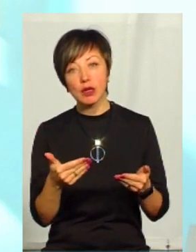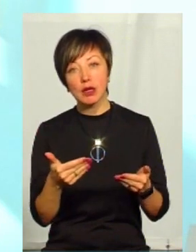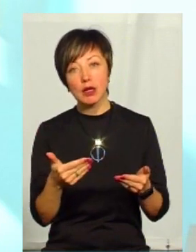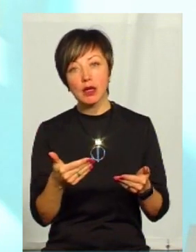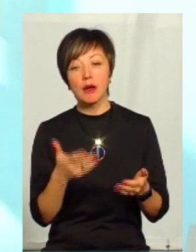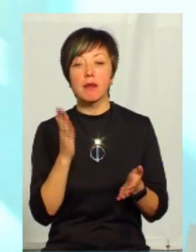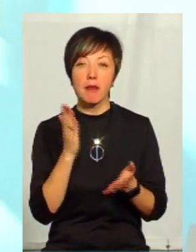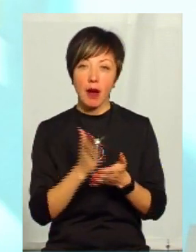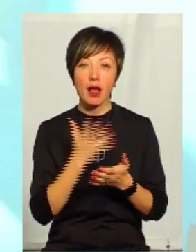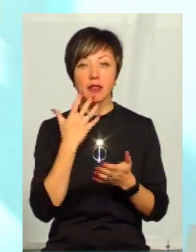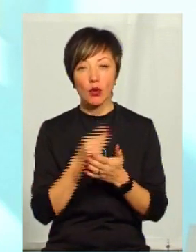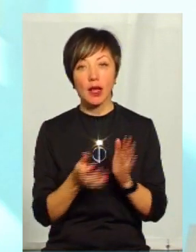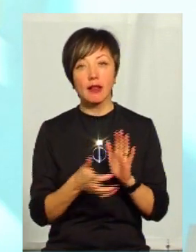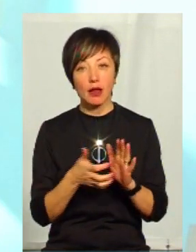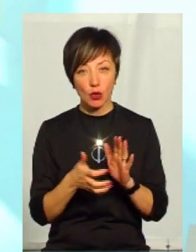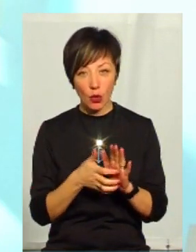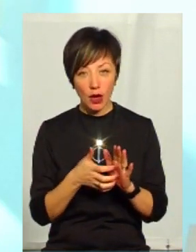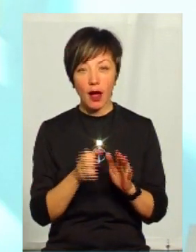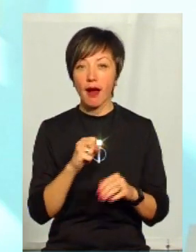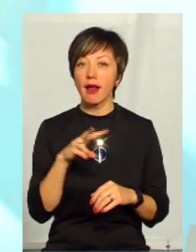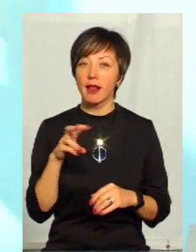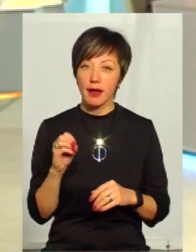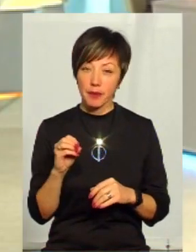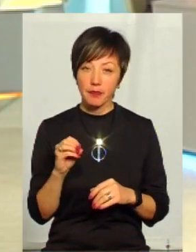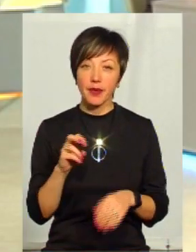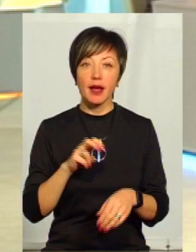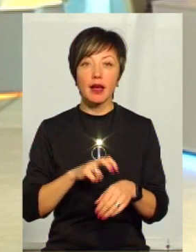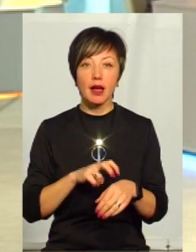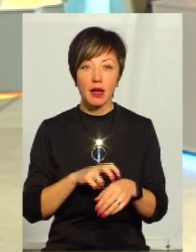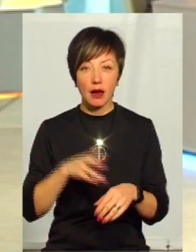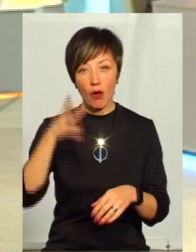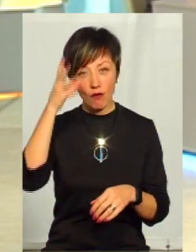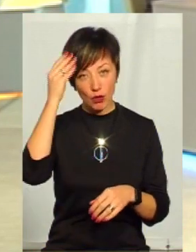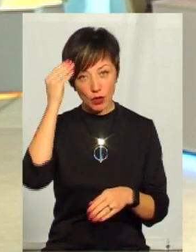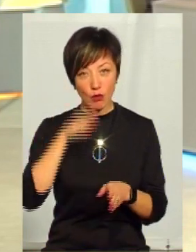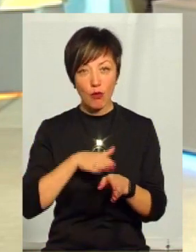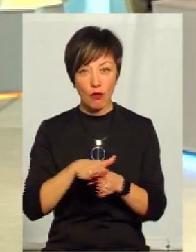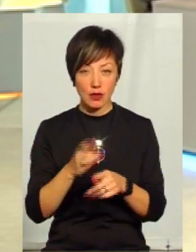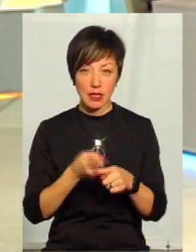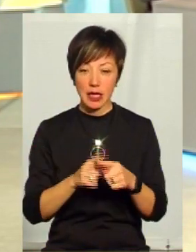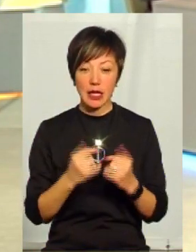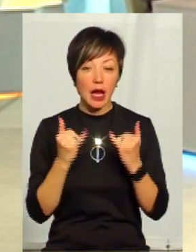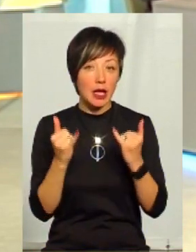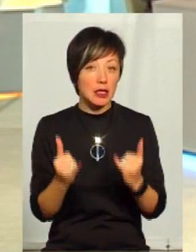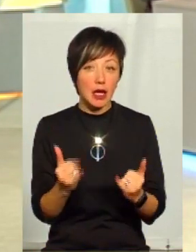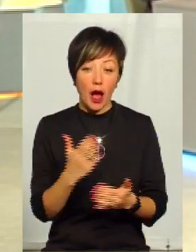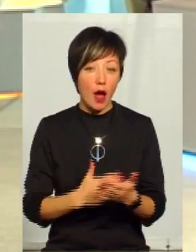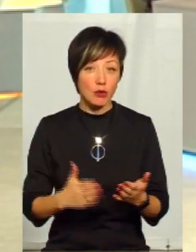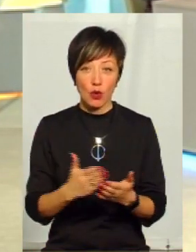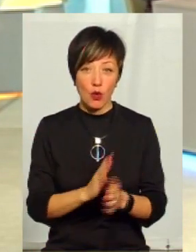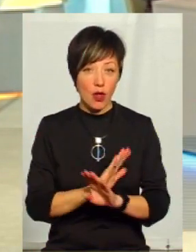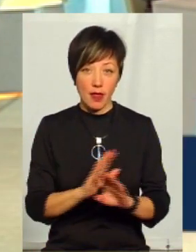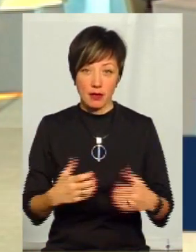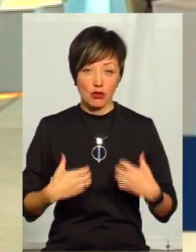свої недоліки. І, можливо, достатні недоліків. Але лікарі оволоділи повністю неї. Для них абсолютно не